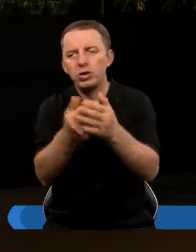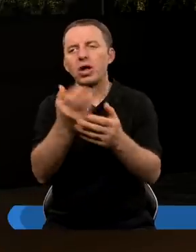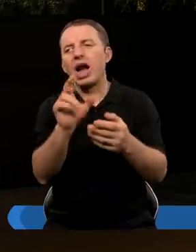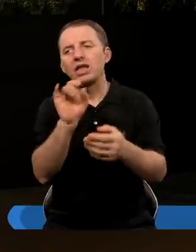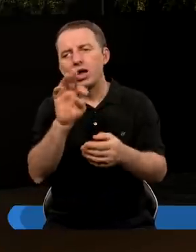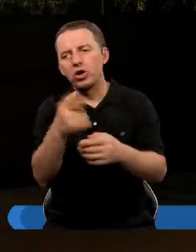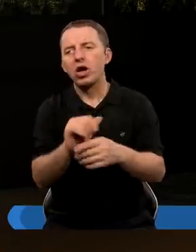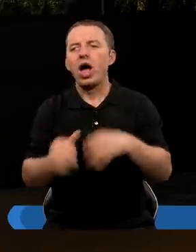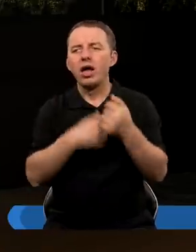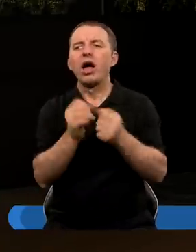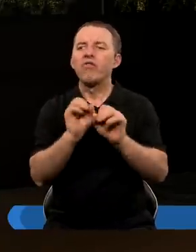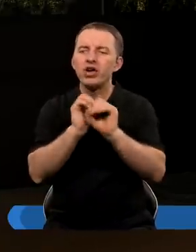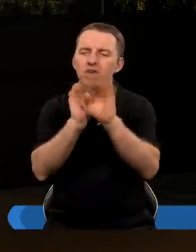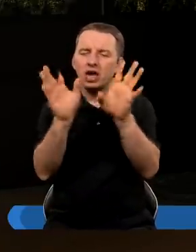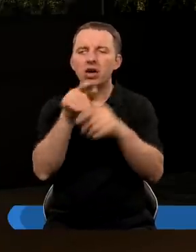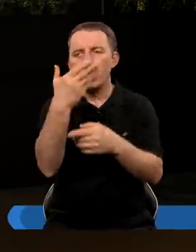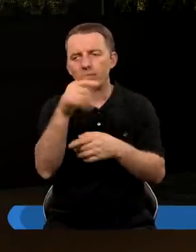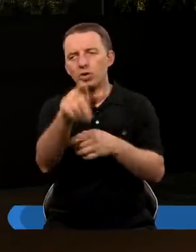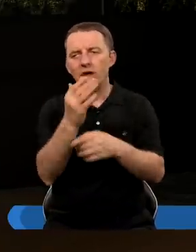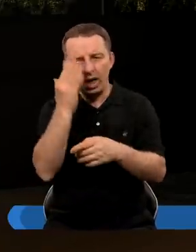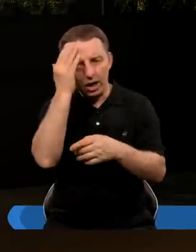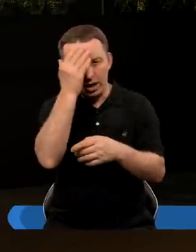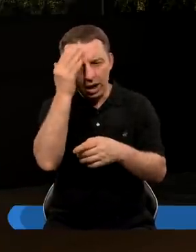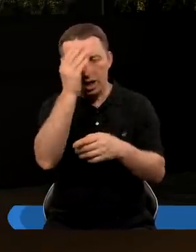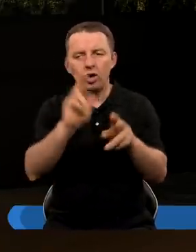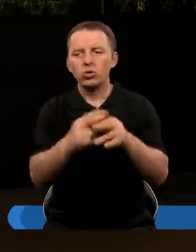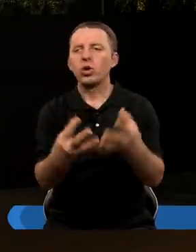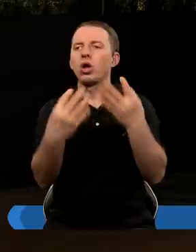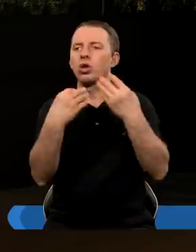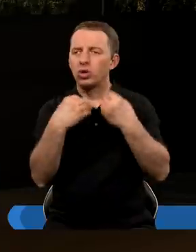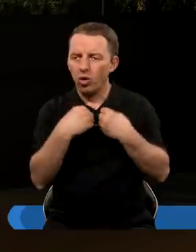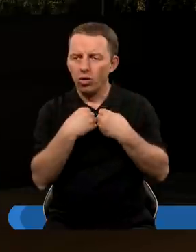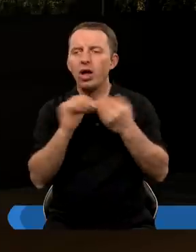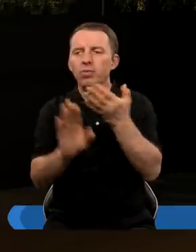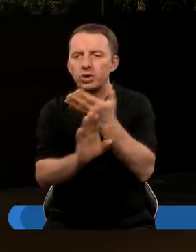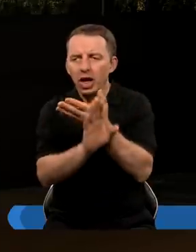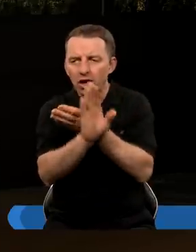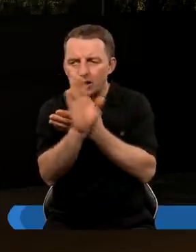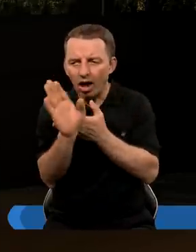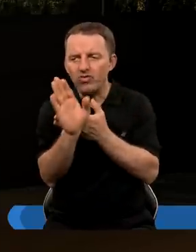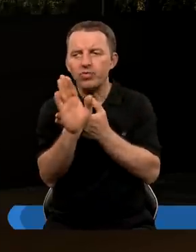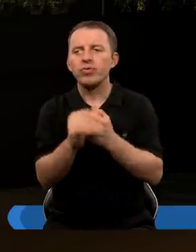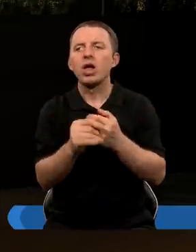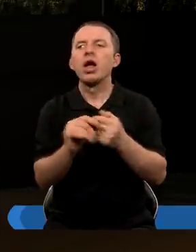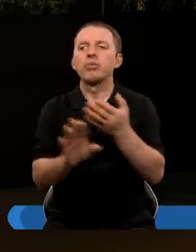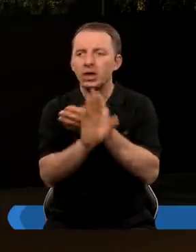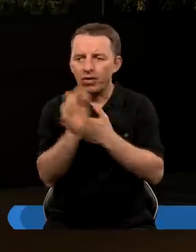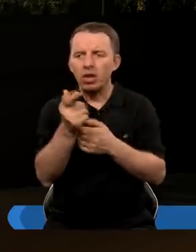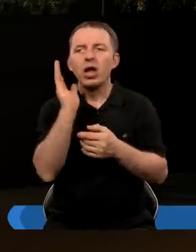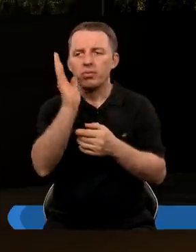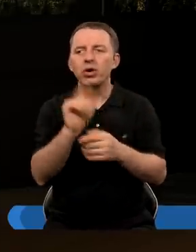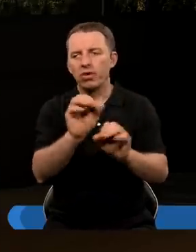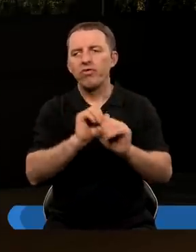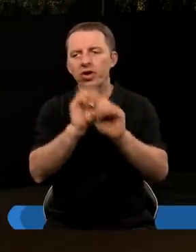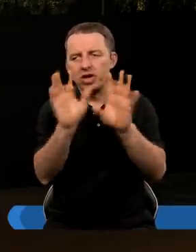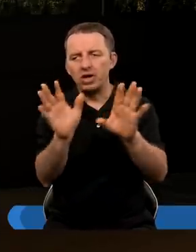i tak dalej, chaldejczykom, aby wyjaśnili mu ten sen, który dostał. W zasadzie najpierw przestawili mu ten sen,